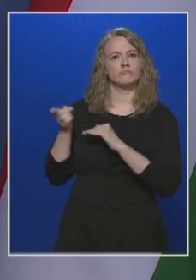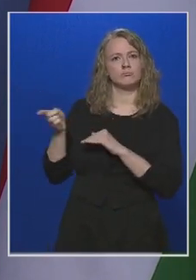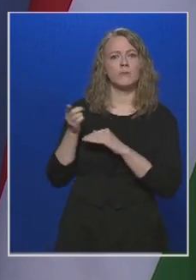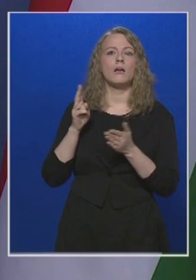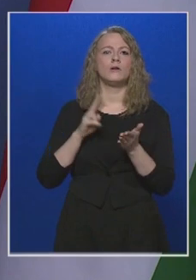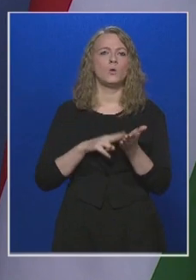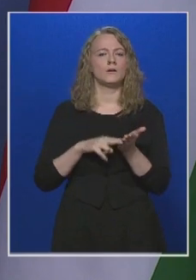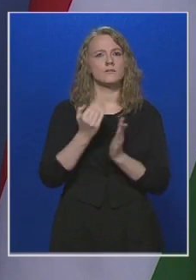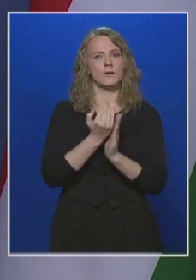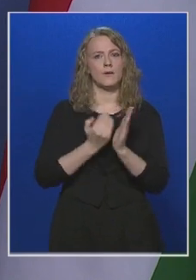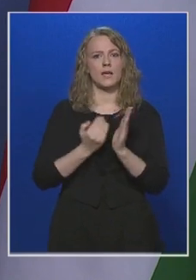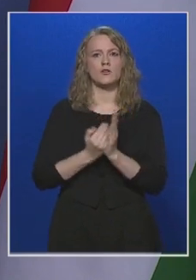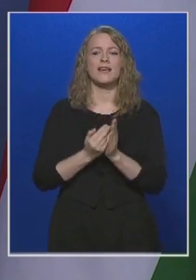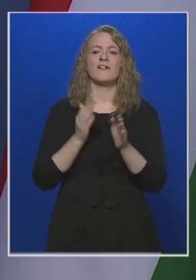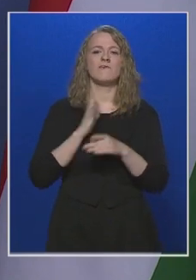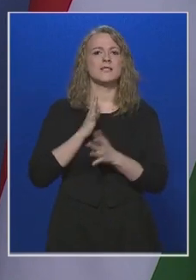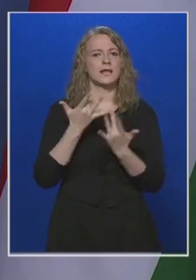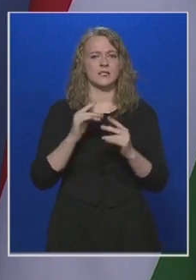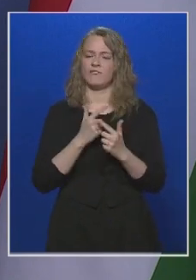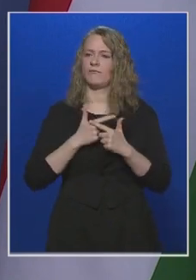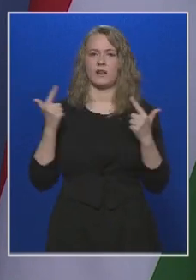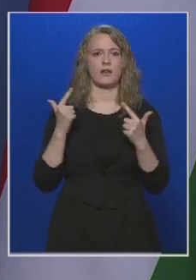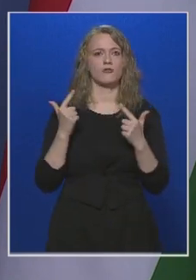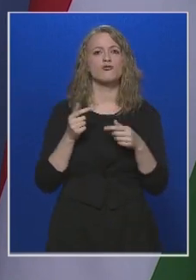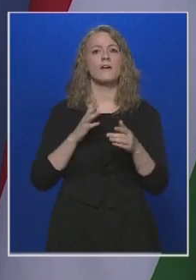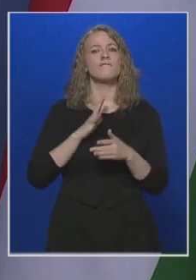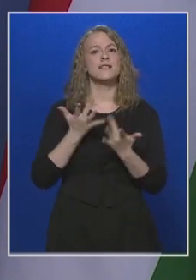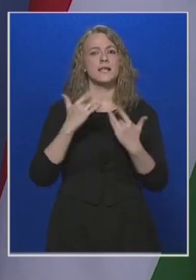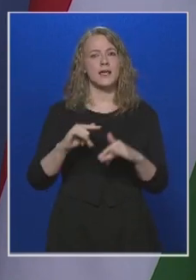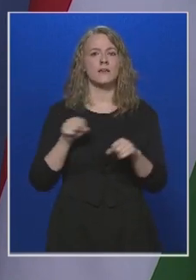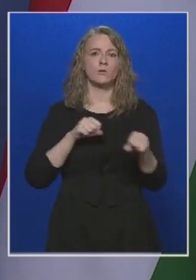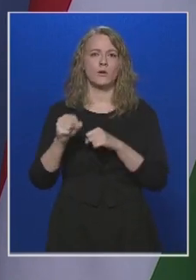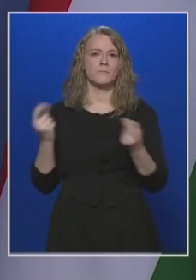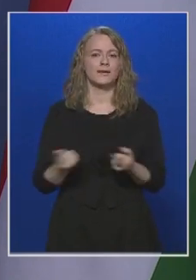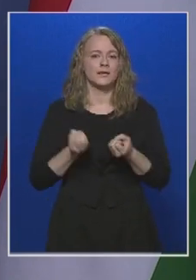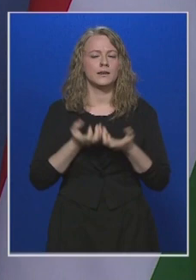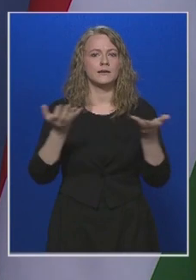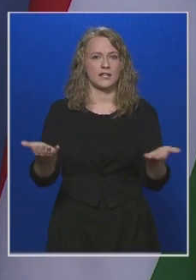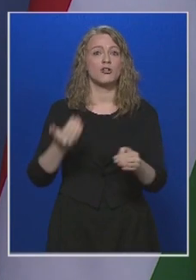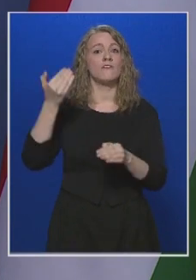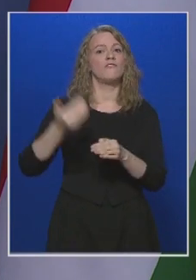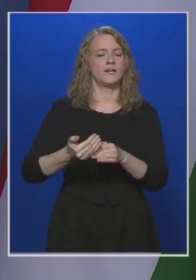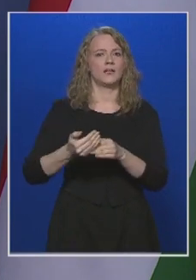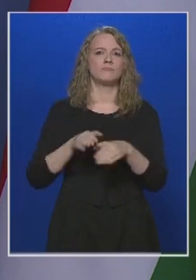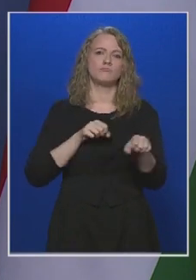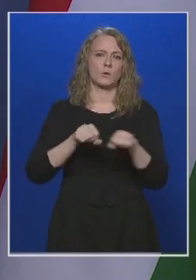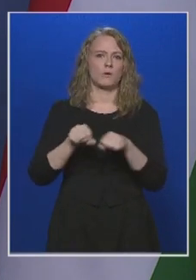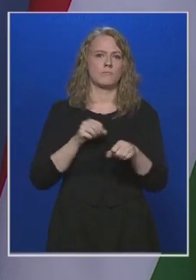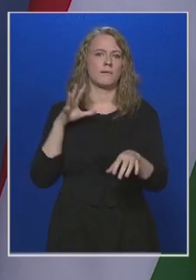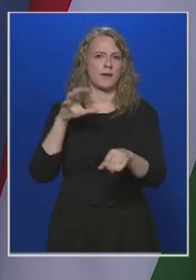szabályozása a veszélyhelyzetnek világos, a veszélyhelyzetet a kormány hirdeti ki, és ennek a végét is a kormány állapítja meg.